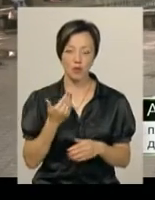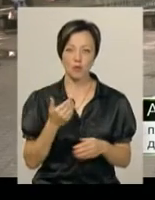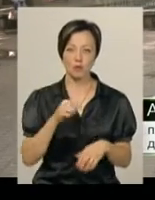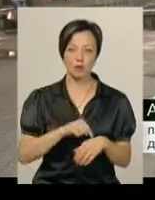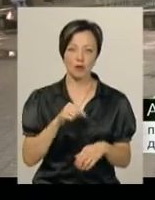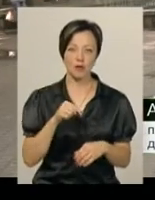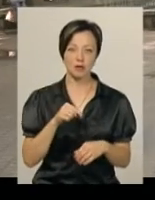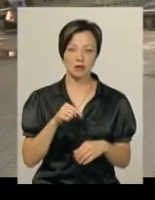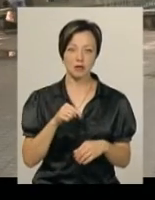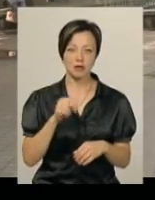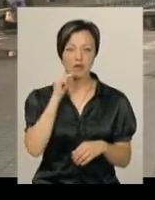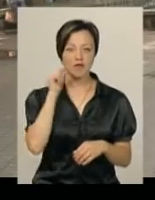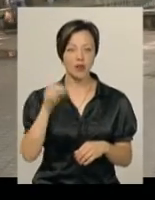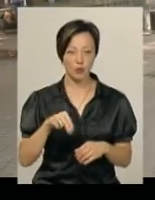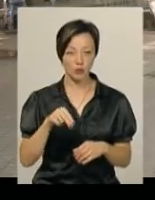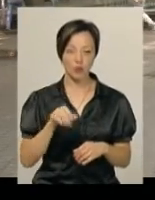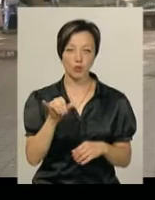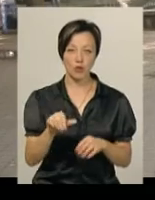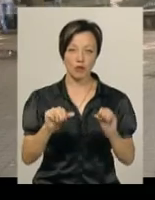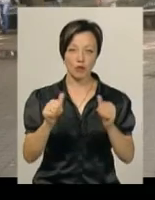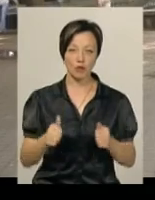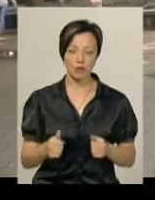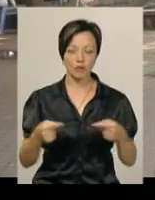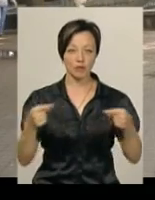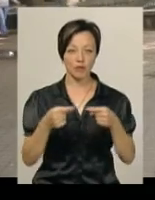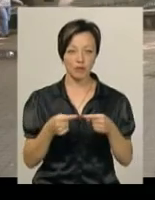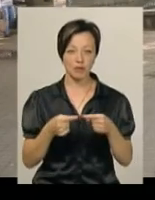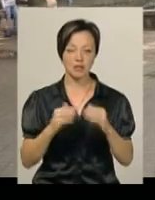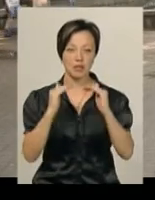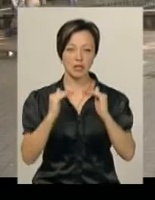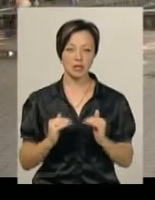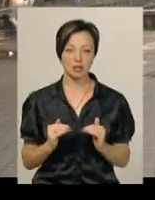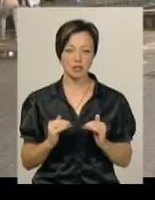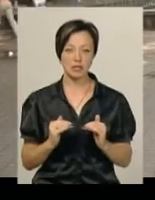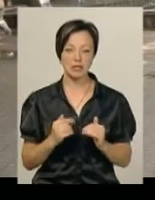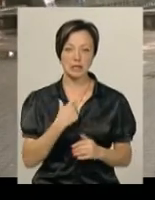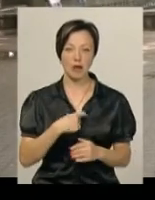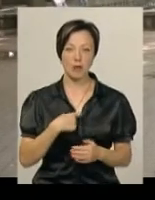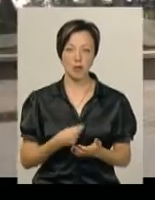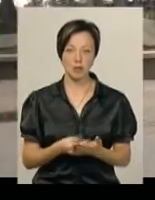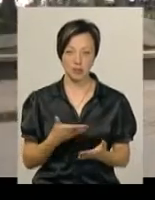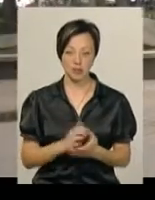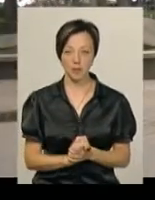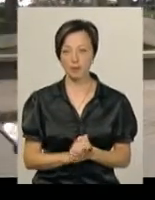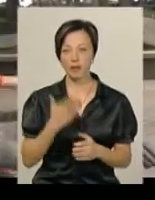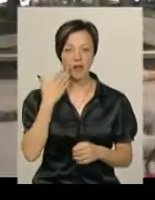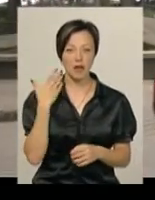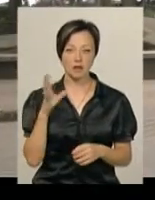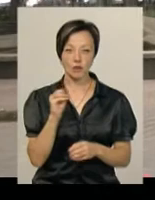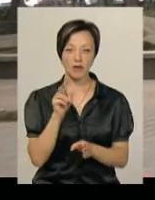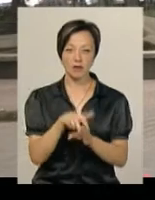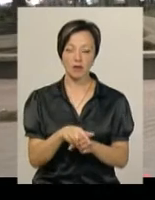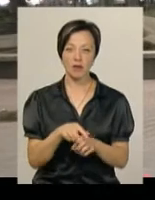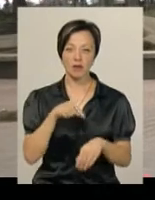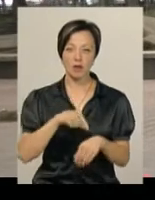почувається винною, у неї формується відповідно занижена самооцінка. Легше всього нав'язати